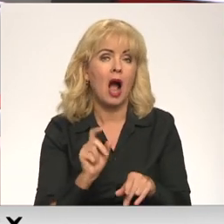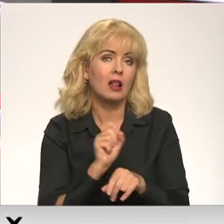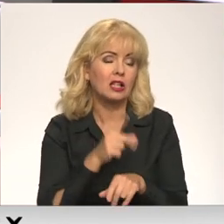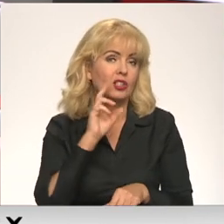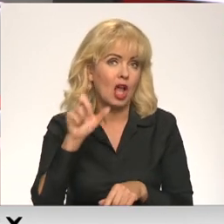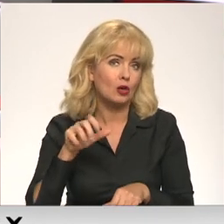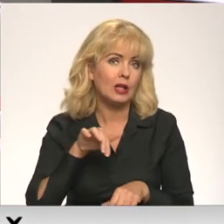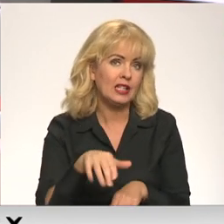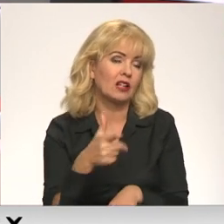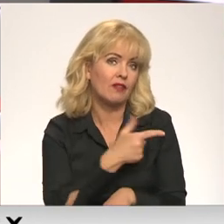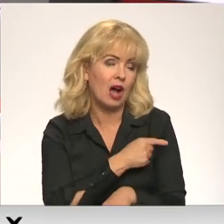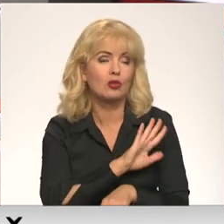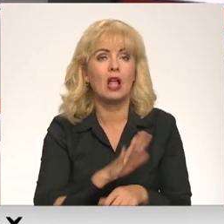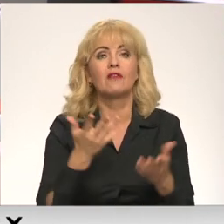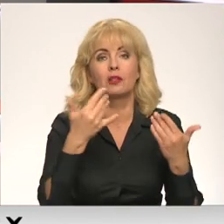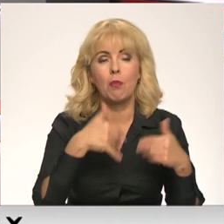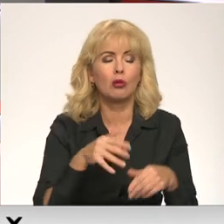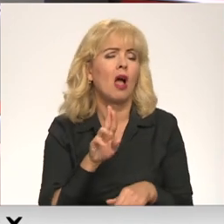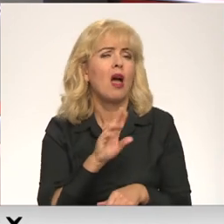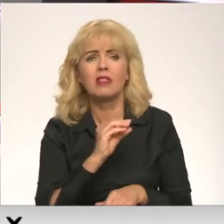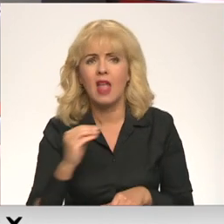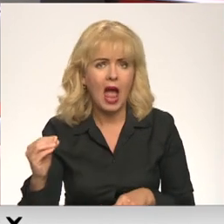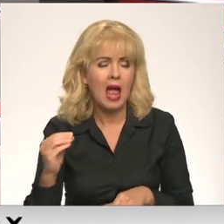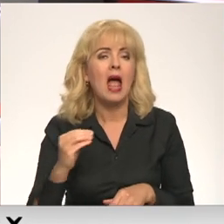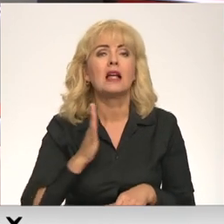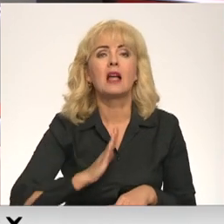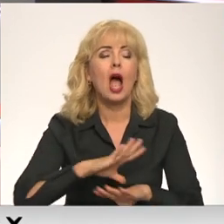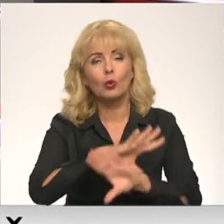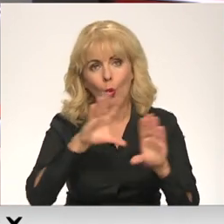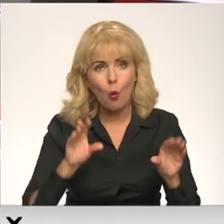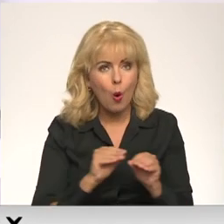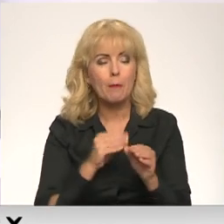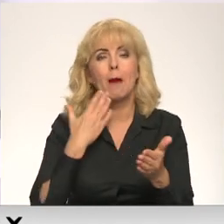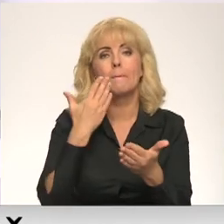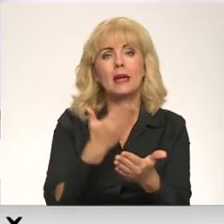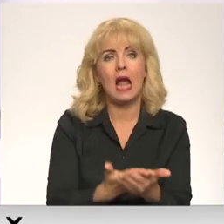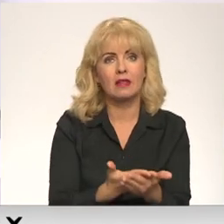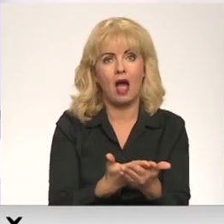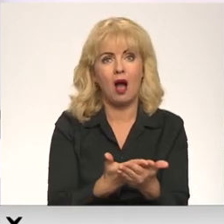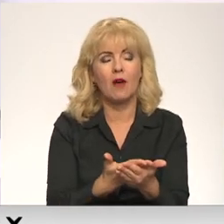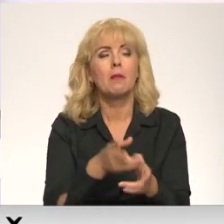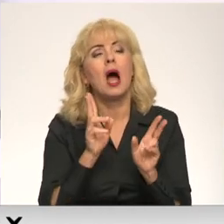senioriem vakcinēties nevis politiskā. Nē, es gaidu kopēju piedāvājumu,